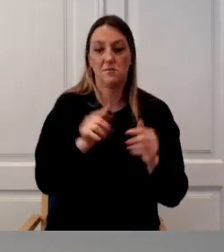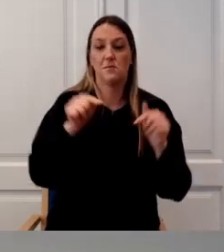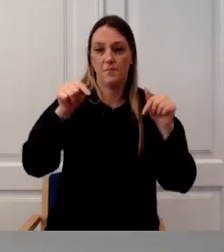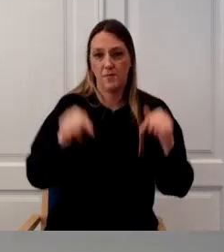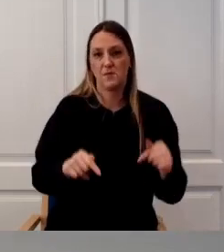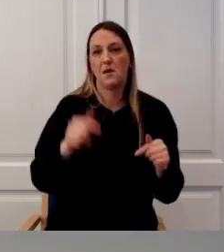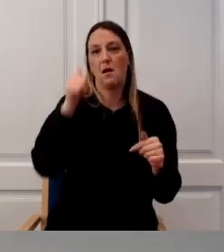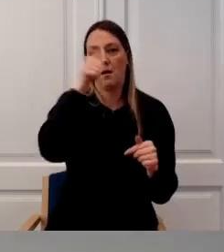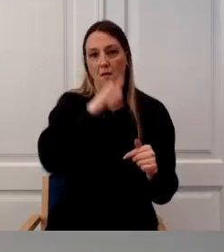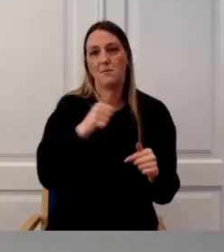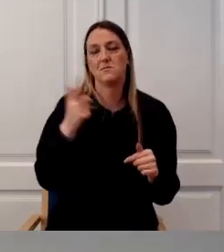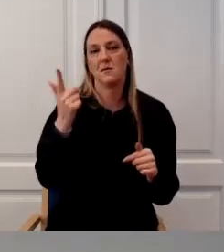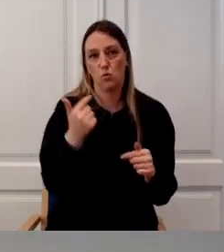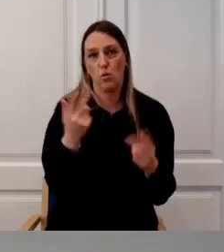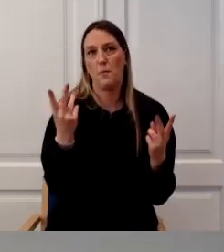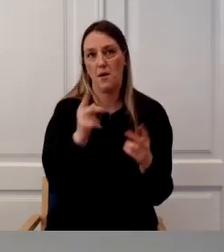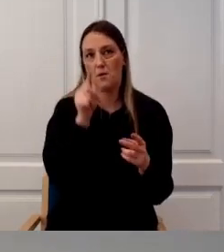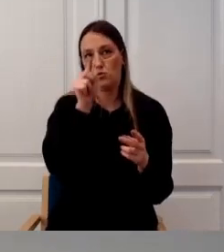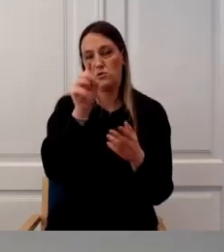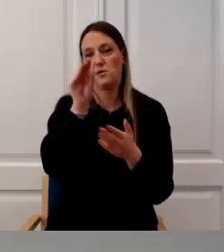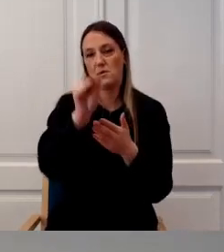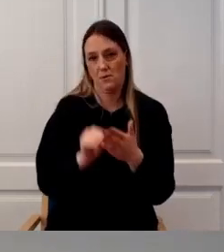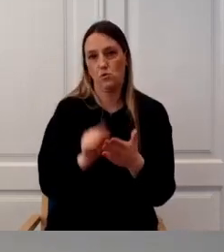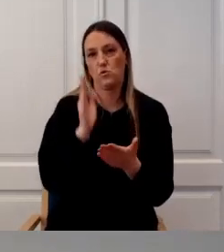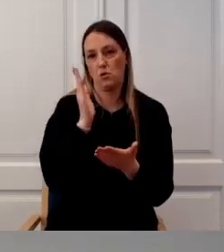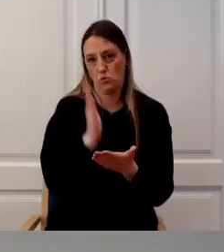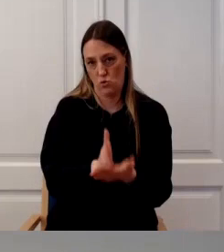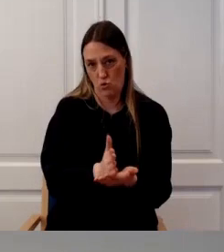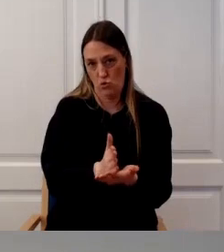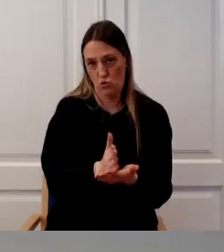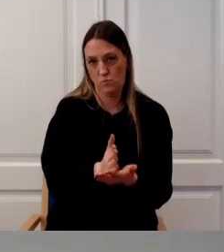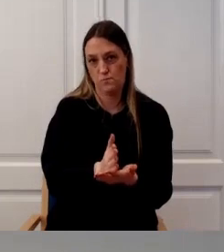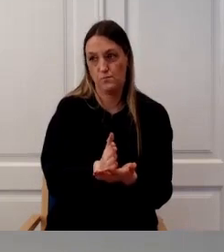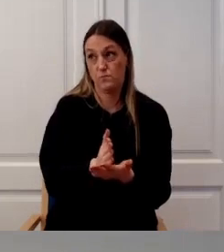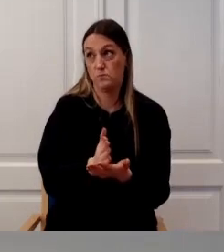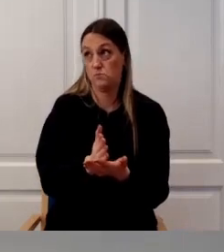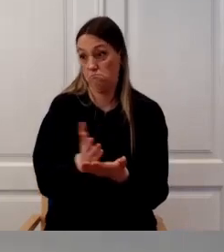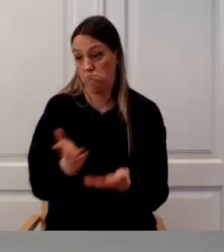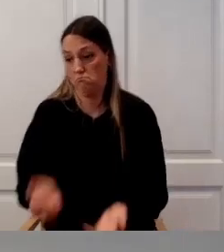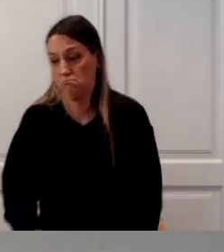ja tuleb nii nagu siin kirjas on. Mis siis muutub?